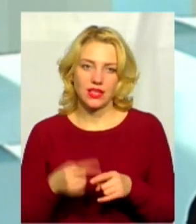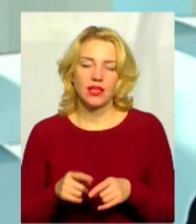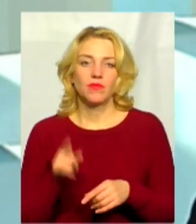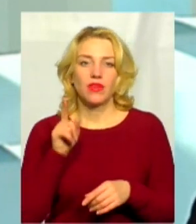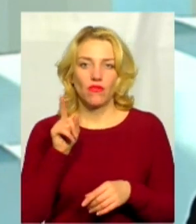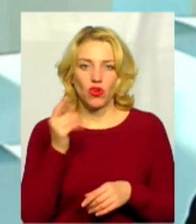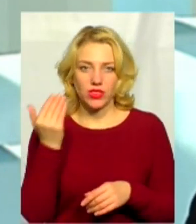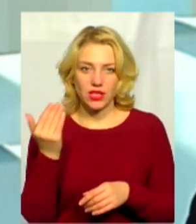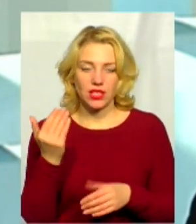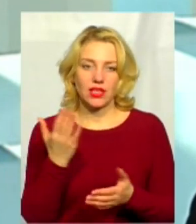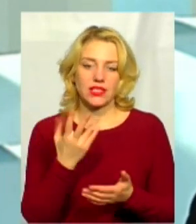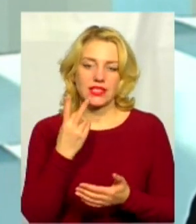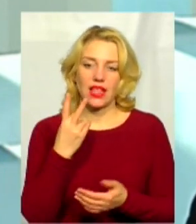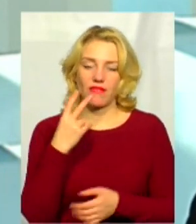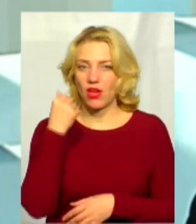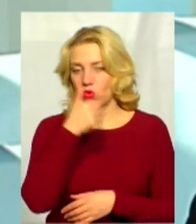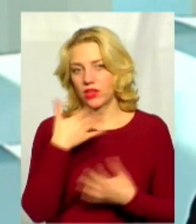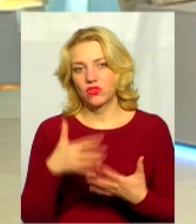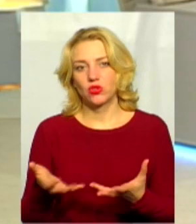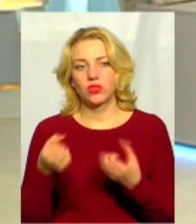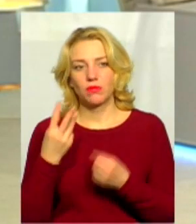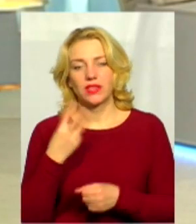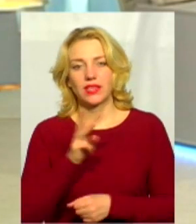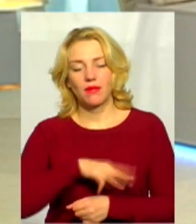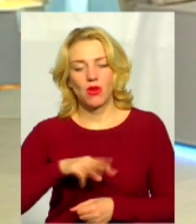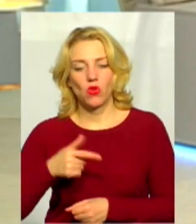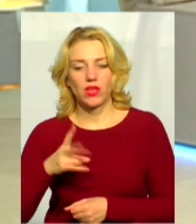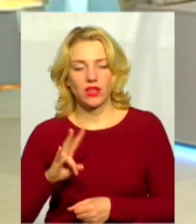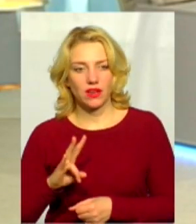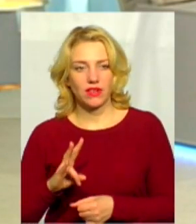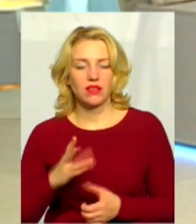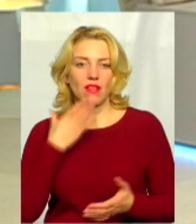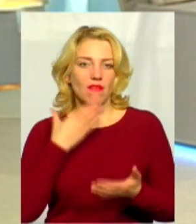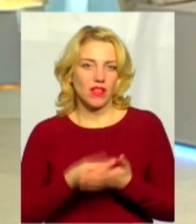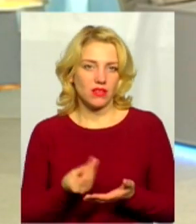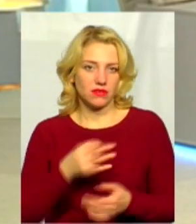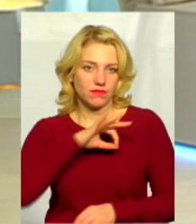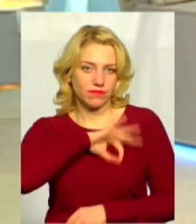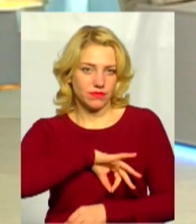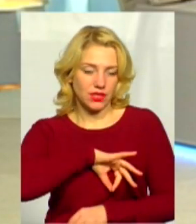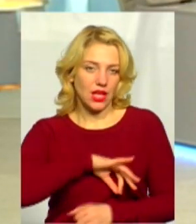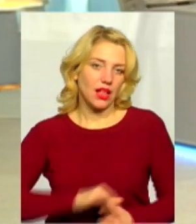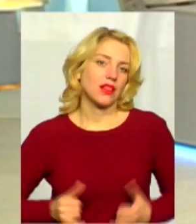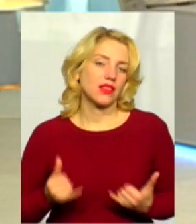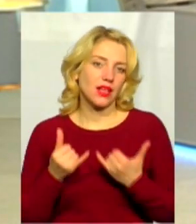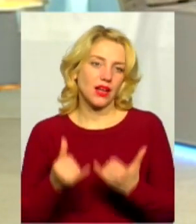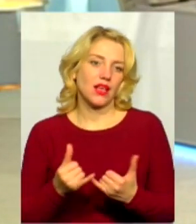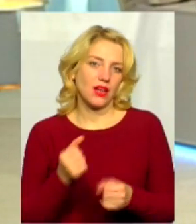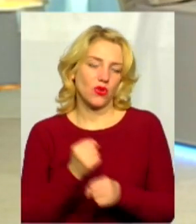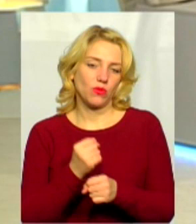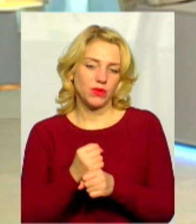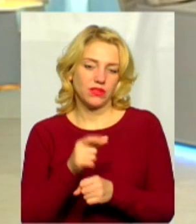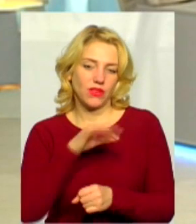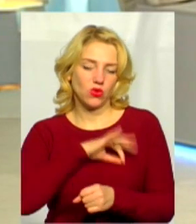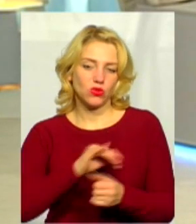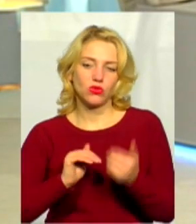відходів» майже за два роки отримав 3 мільйона гривень надходжень на власні рахунки, які використовує для робіт на самому ж полігоні.